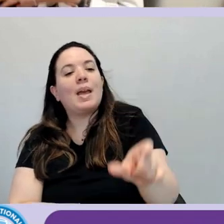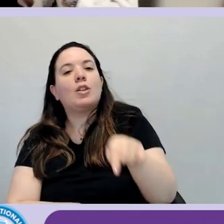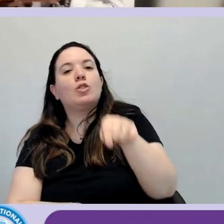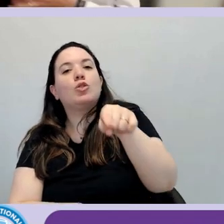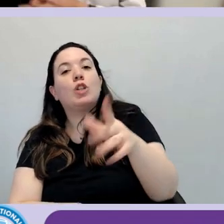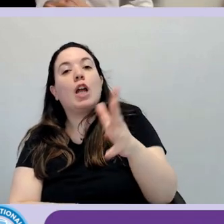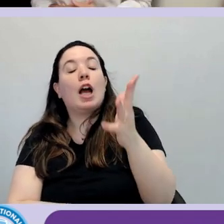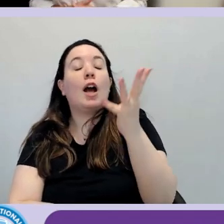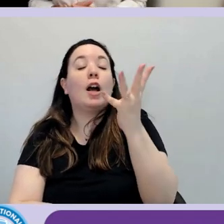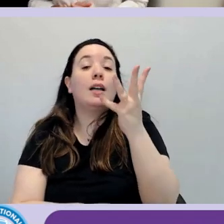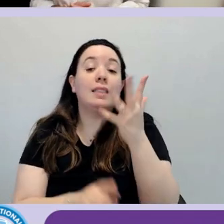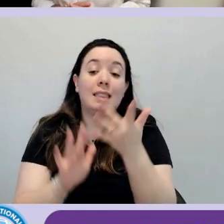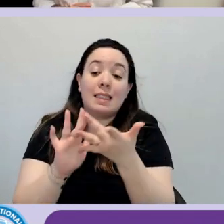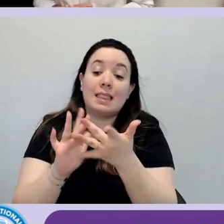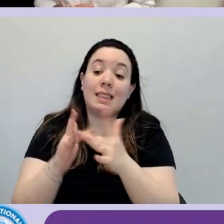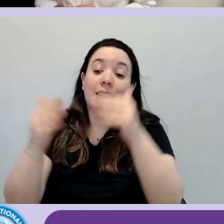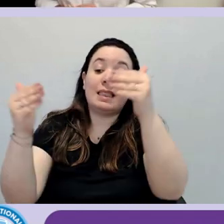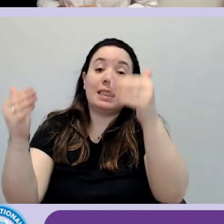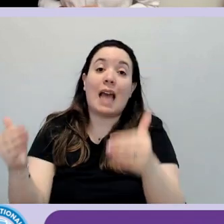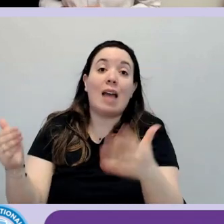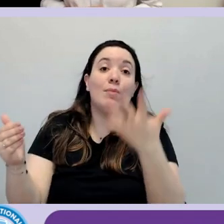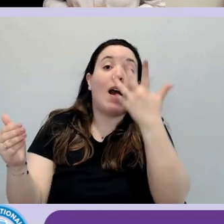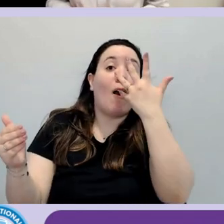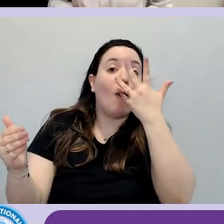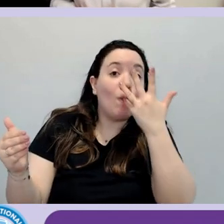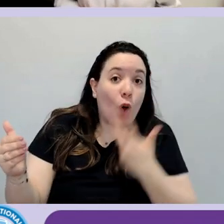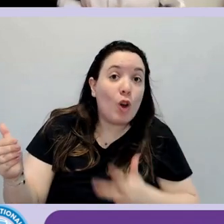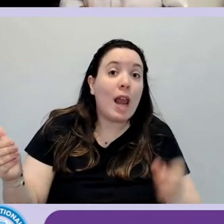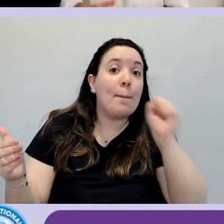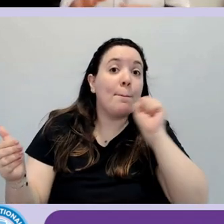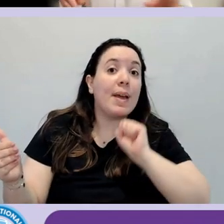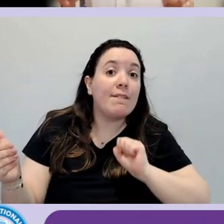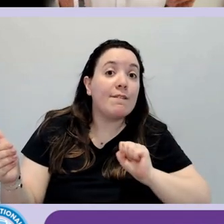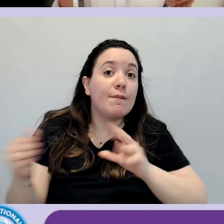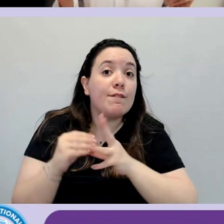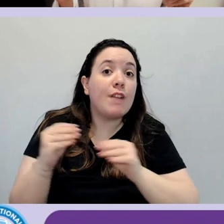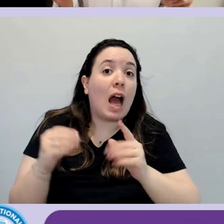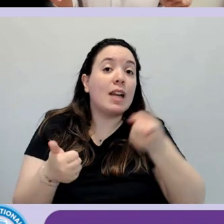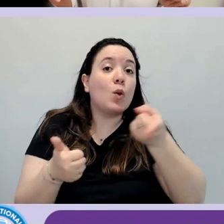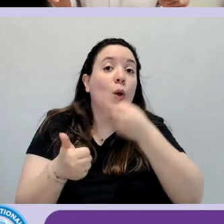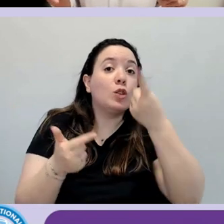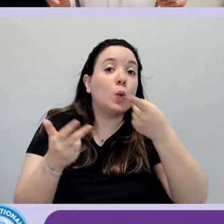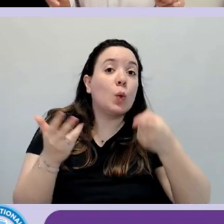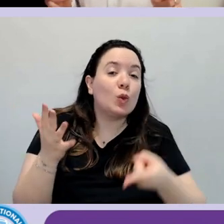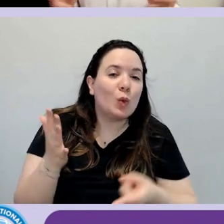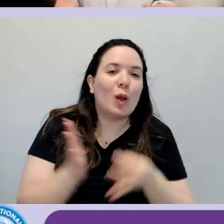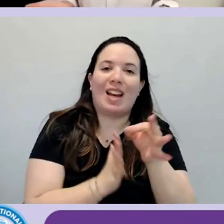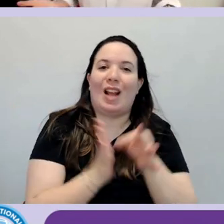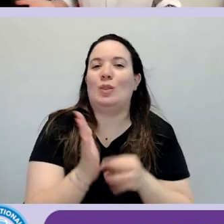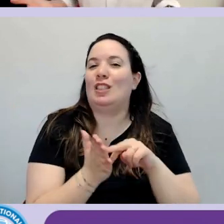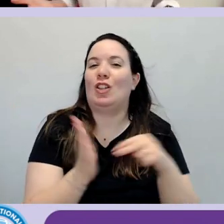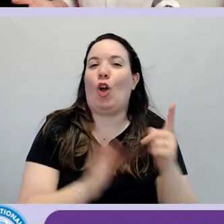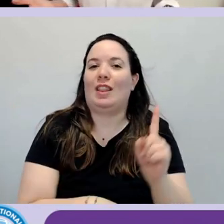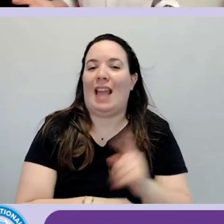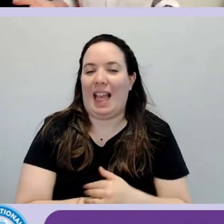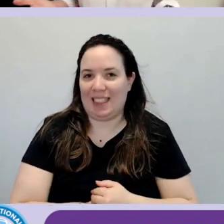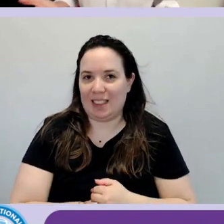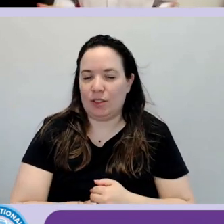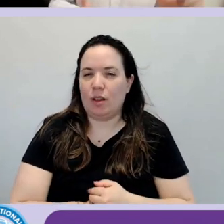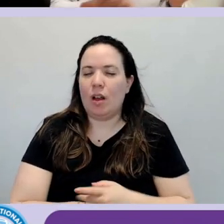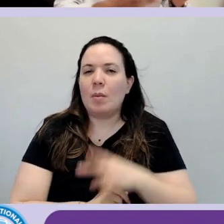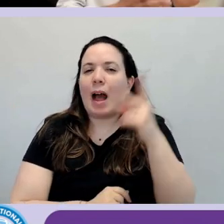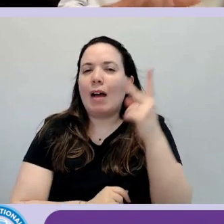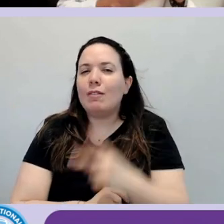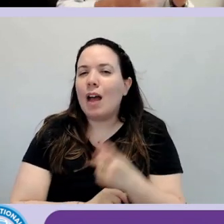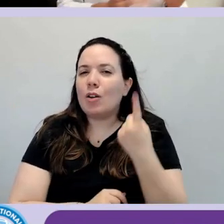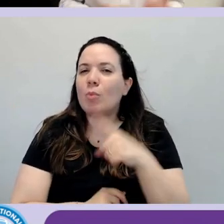poter fare con quel sistema. Questa cosa qui, per l'accessibilità, non viene mai fatta,